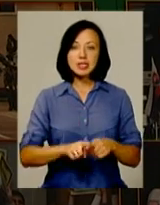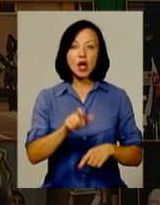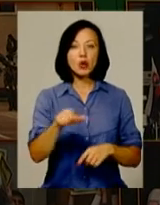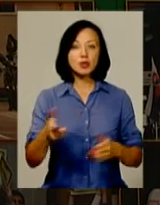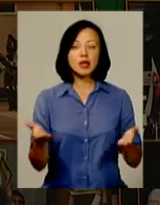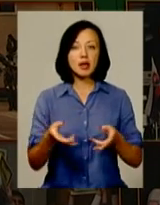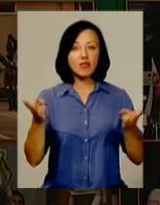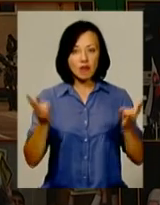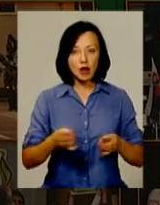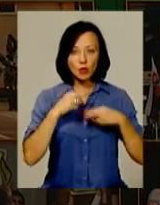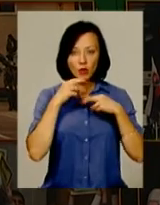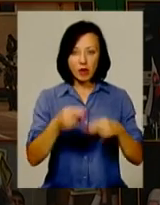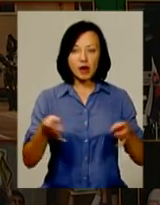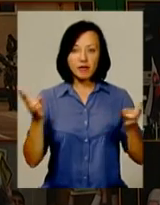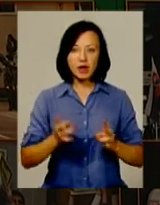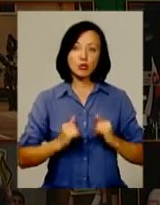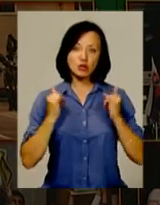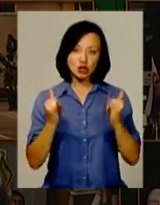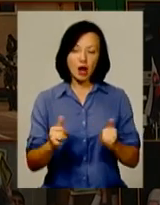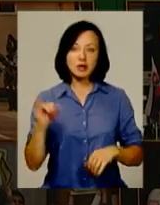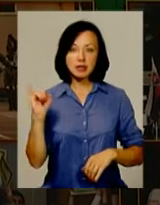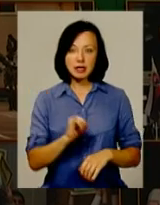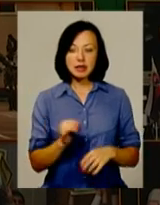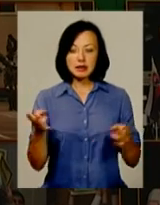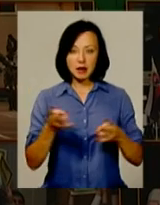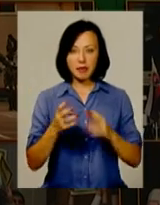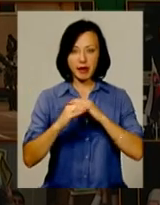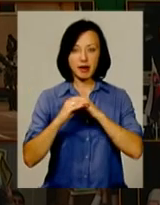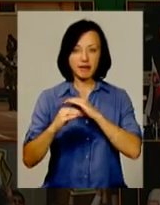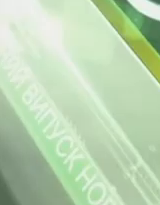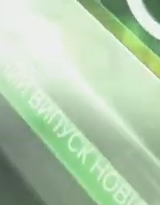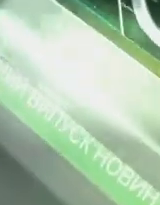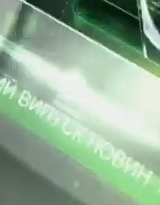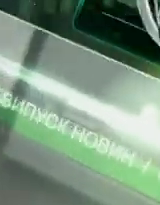варті уваги, які варті пошани і на яких потрібно рівнятися.